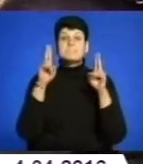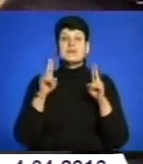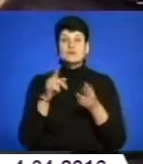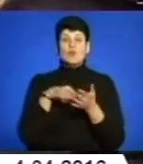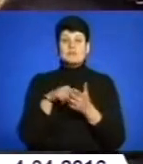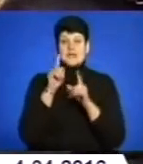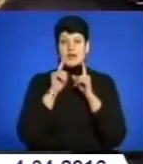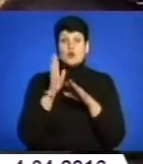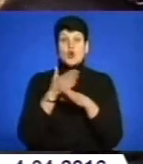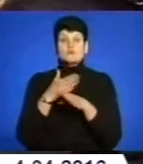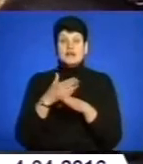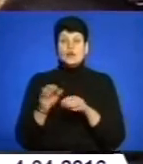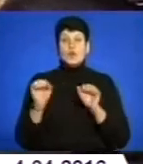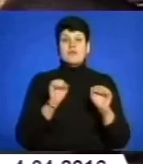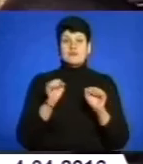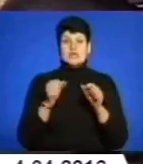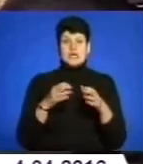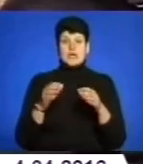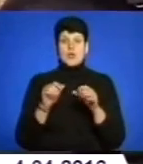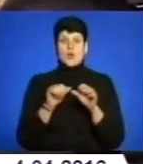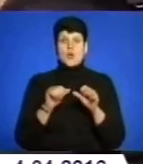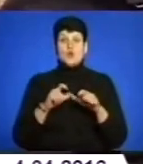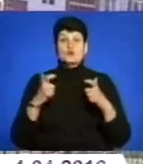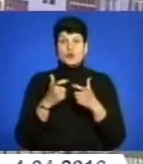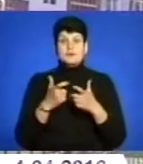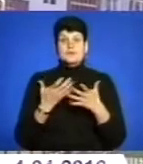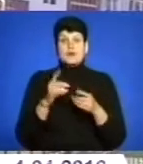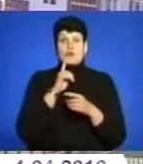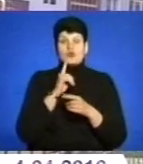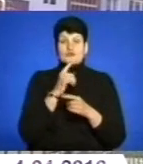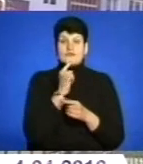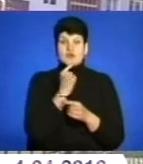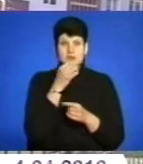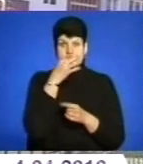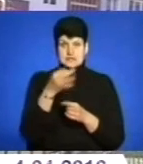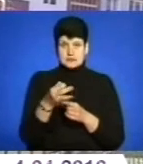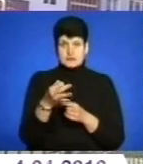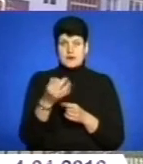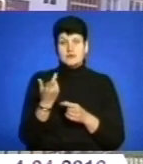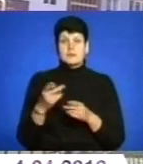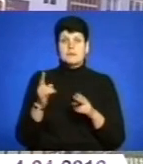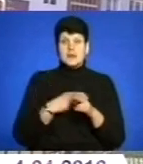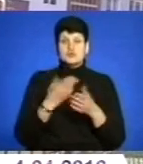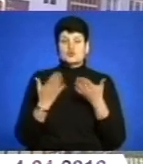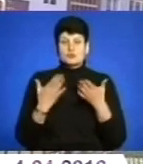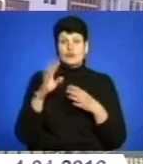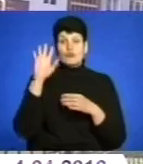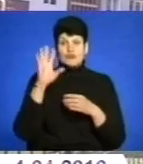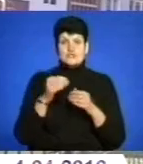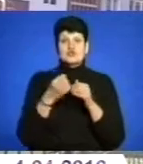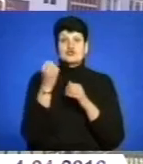міській раді розподілятимуть управлінські контори для багатоквартирних будинків, поки що важко сказати. Але без сумніву усі 14